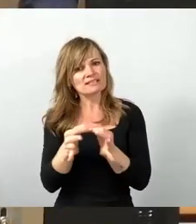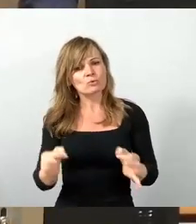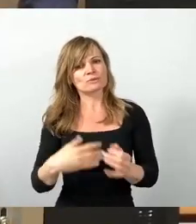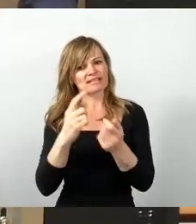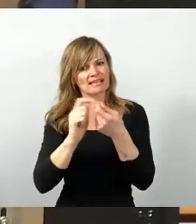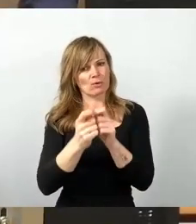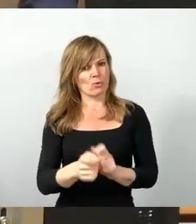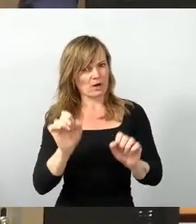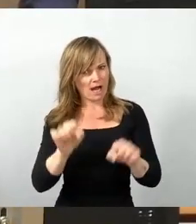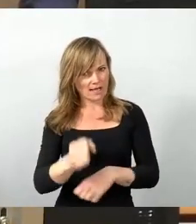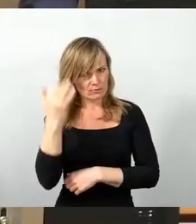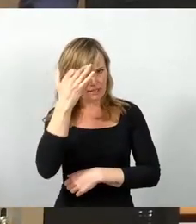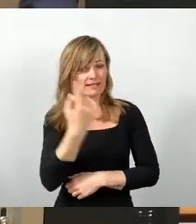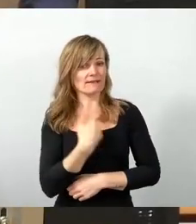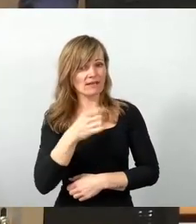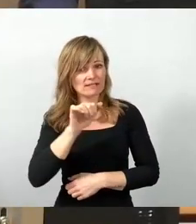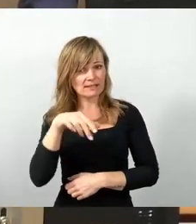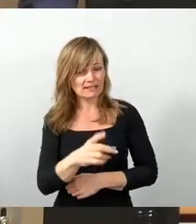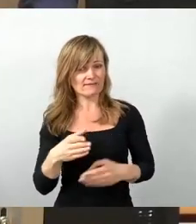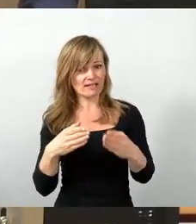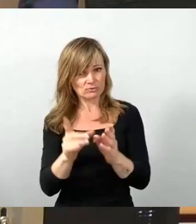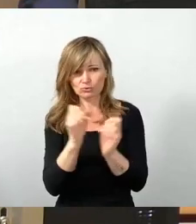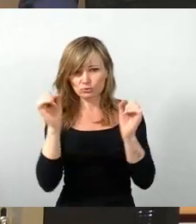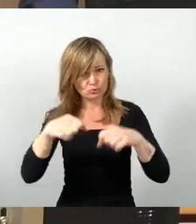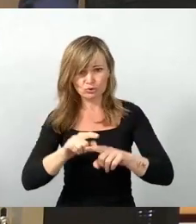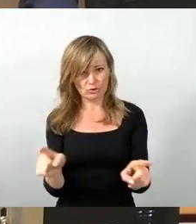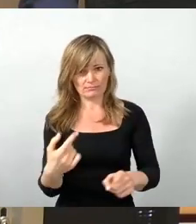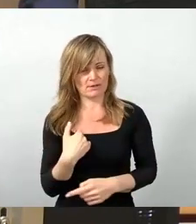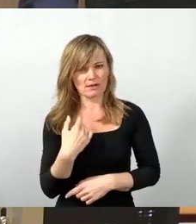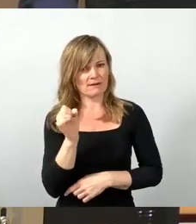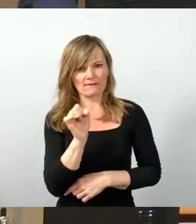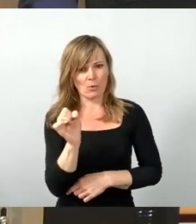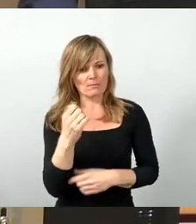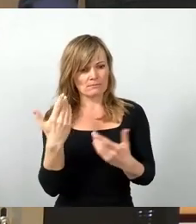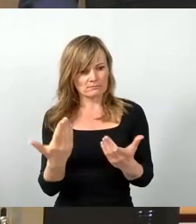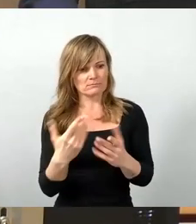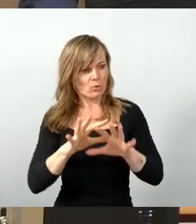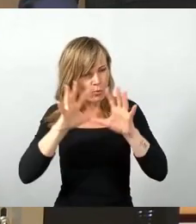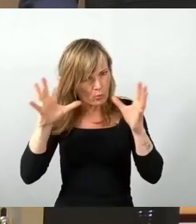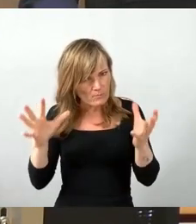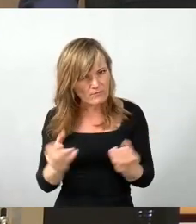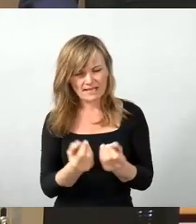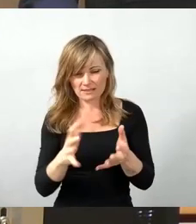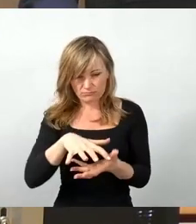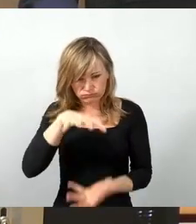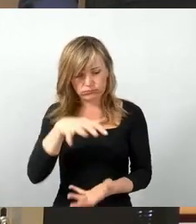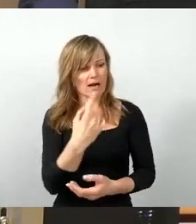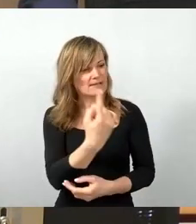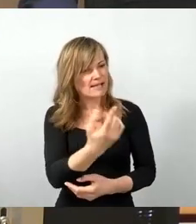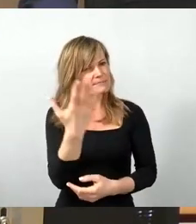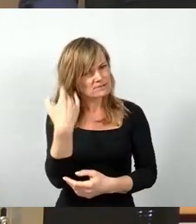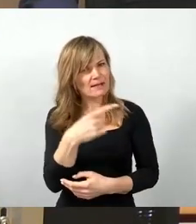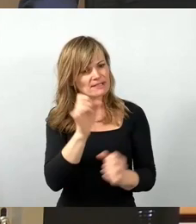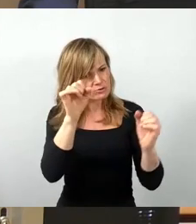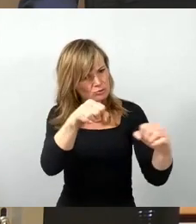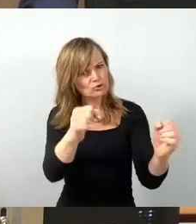Wir als SPD-Fraktion haben dem damals nicht zugestimmt, weil es ja ein Teil eines etwas umfassenderen Pakets war. Aber Sie haben dem zugestimmt. Dann stehen Sie